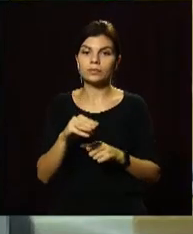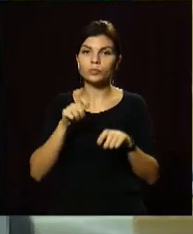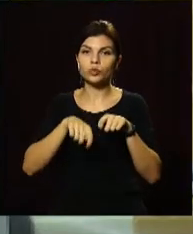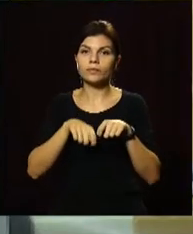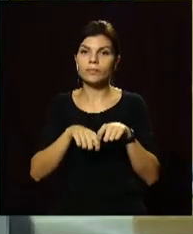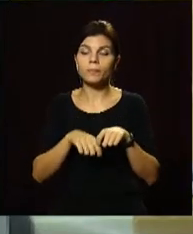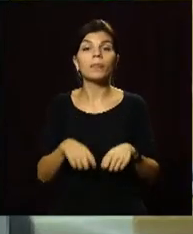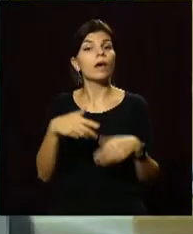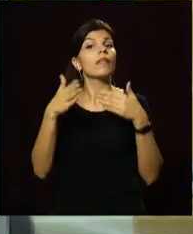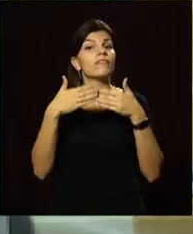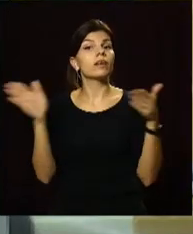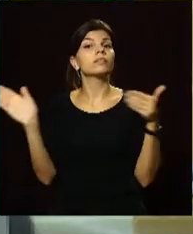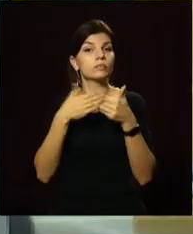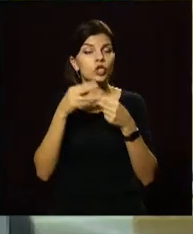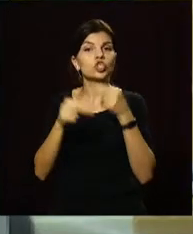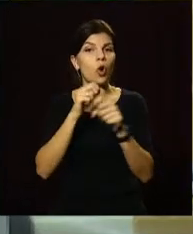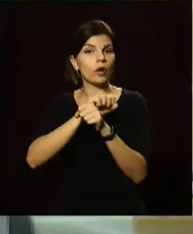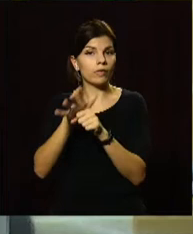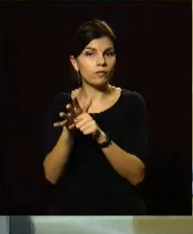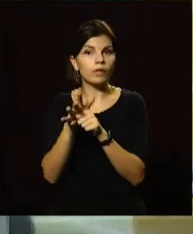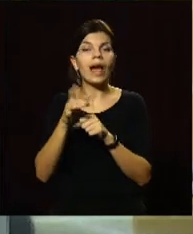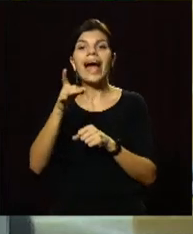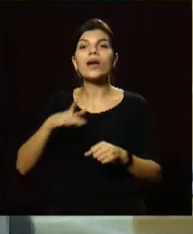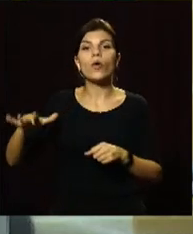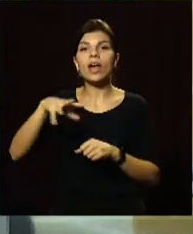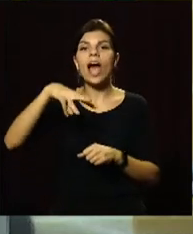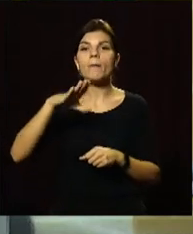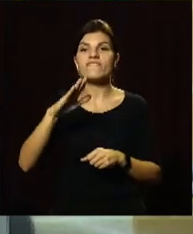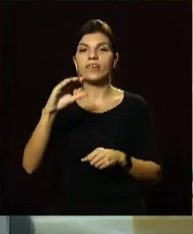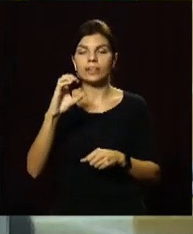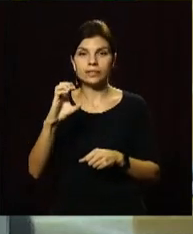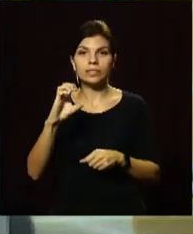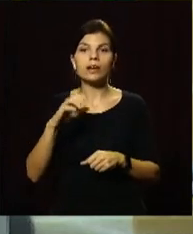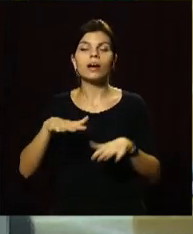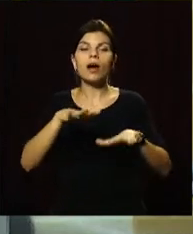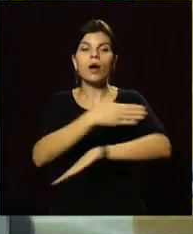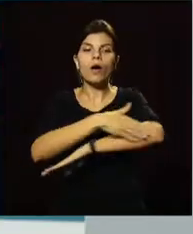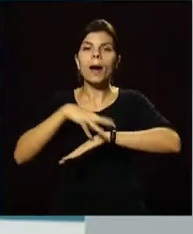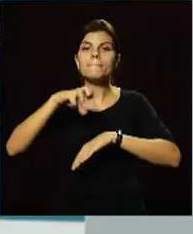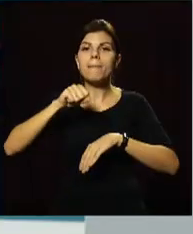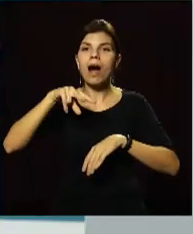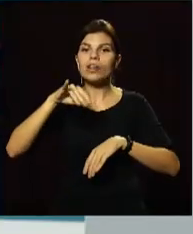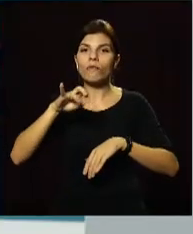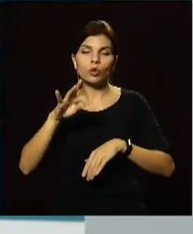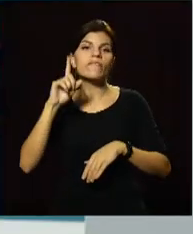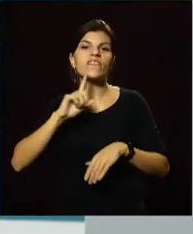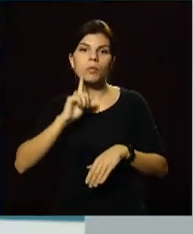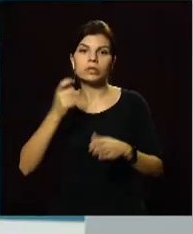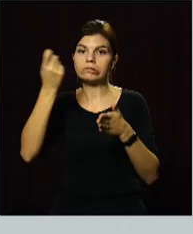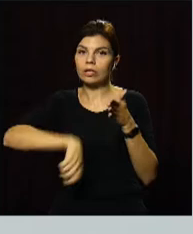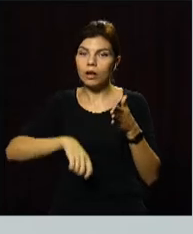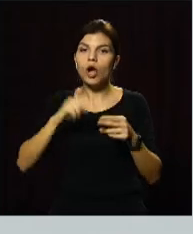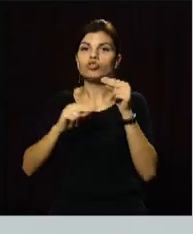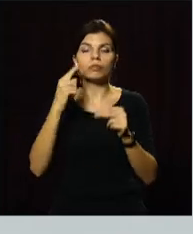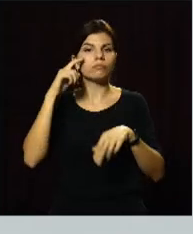Зачинив двері через коронавірус регіональний сервісний центр МВС, який на вулиці Малиновського у Дніпрі, тимчасово закрили через виявлення